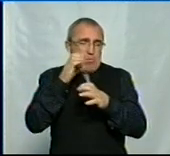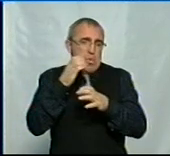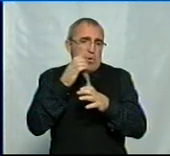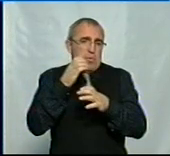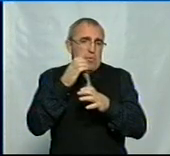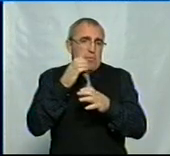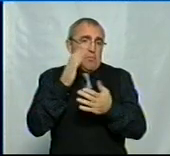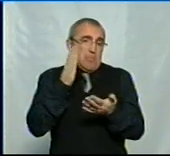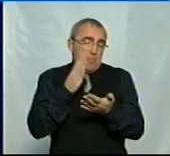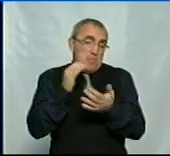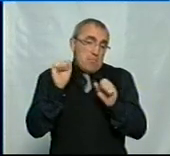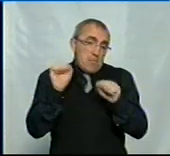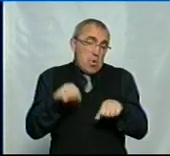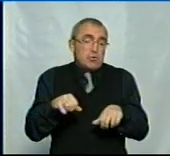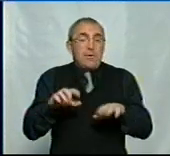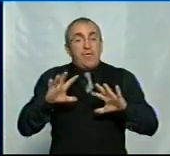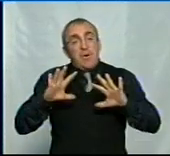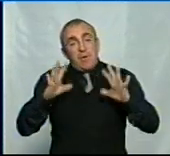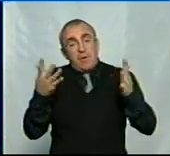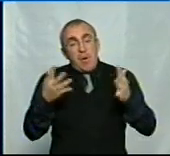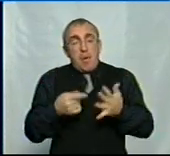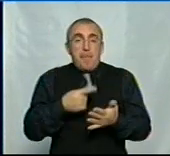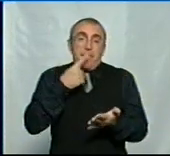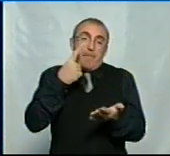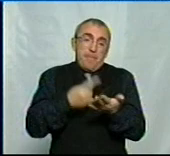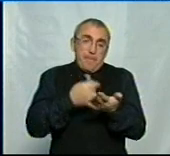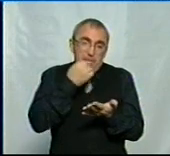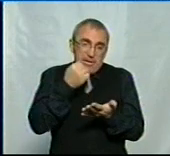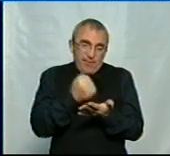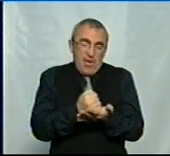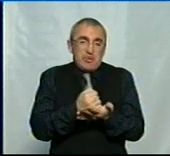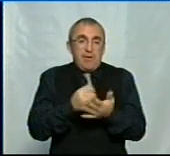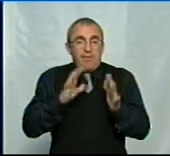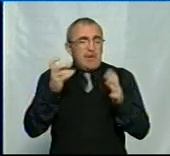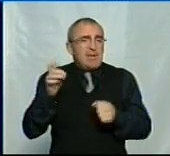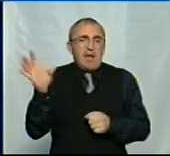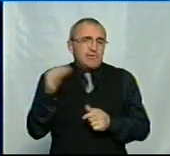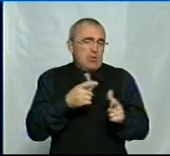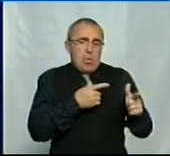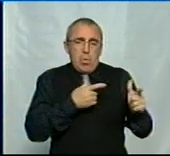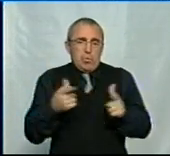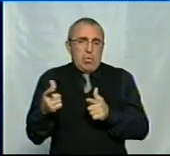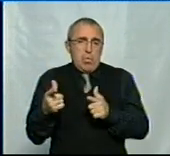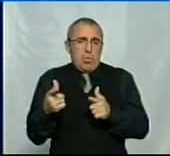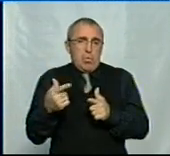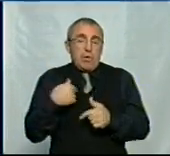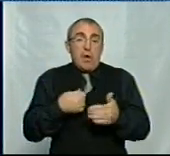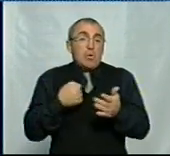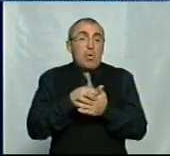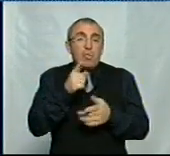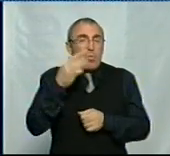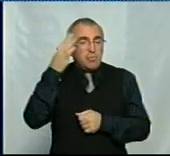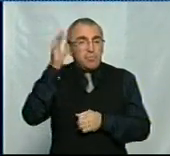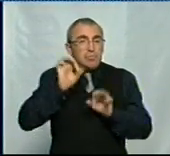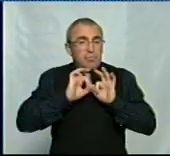має можливий випадок, підтверджений випадок. Тобто, ще не всі готові ж... Я до того вів, що,